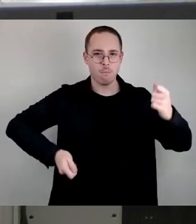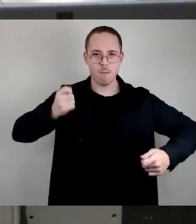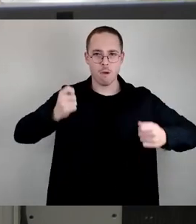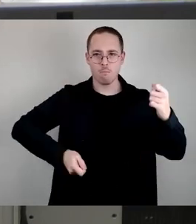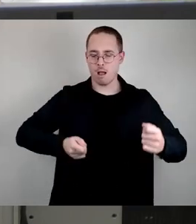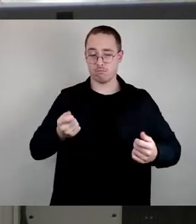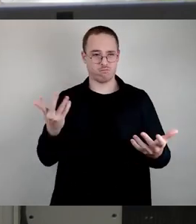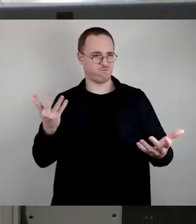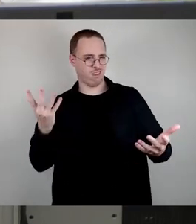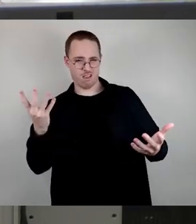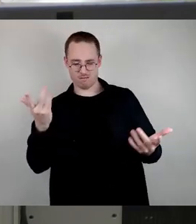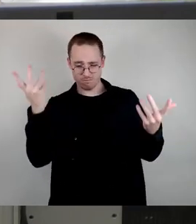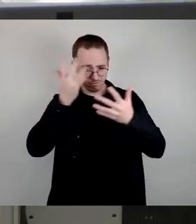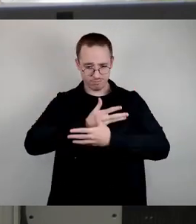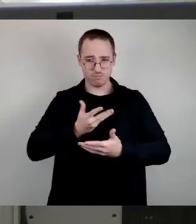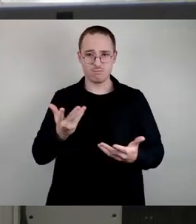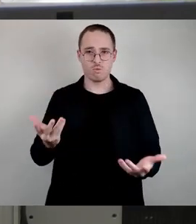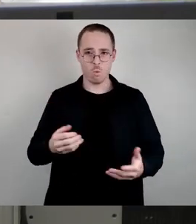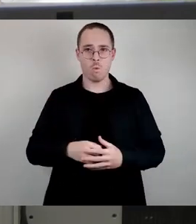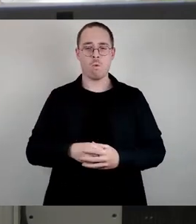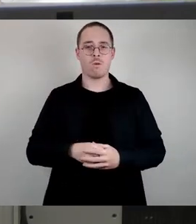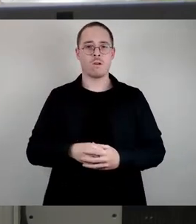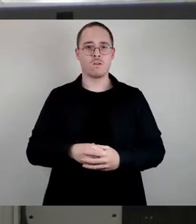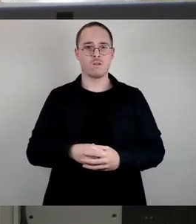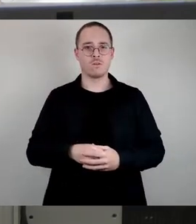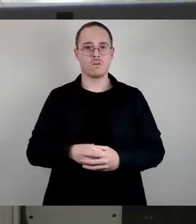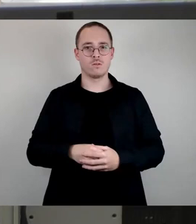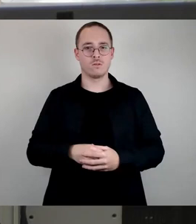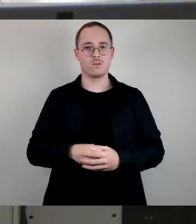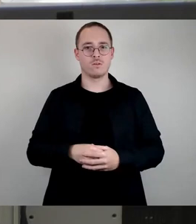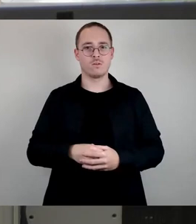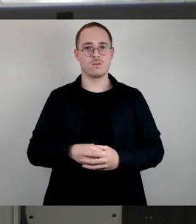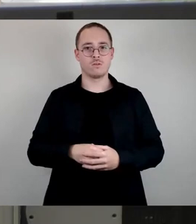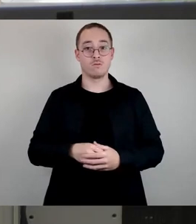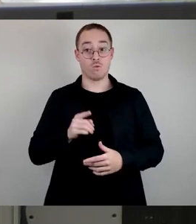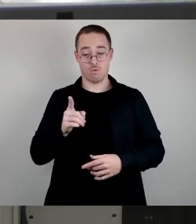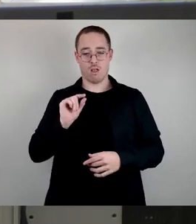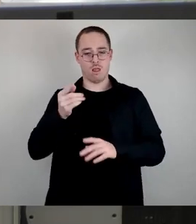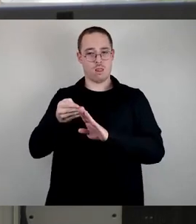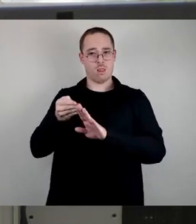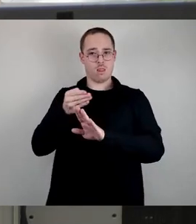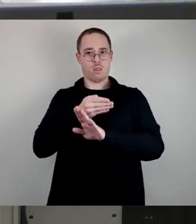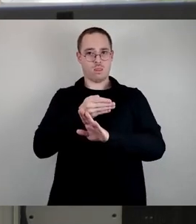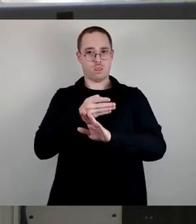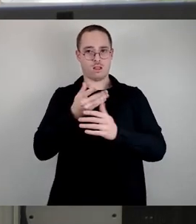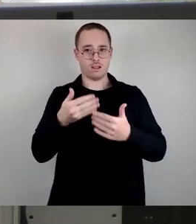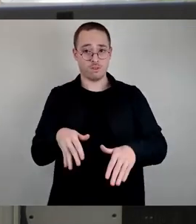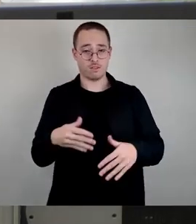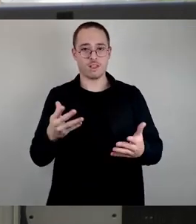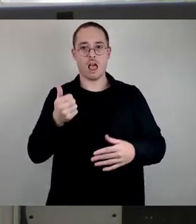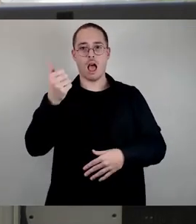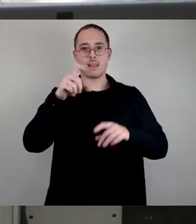Und gerade unmittelbar davor war eines der Themen, wie normal heute